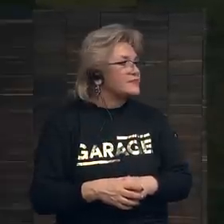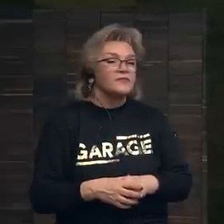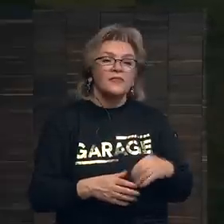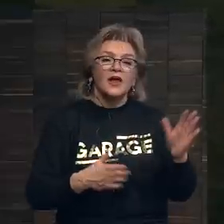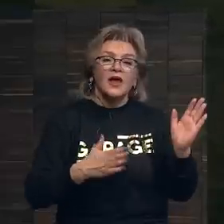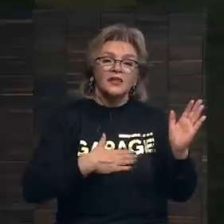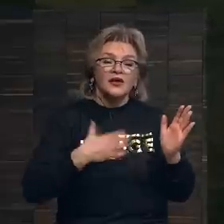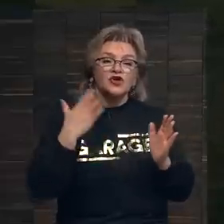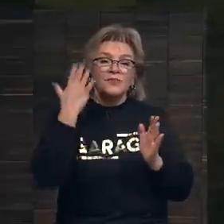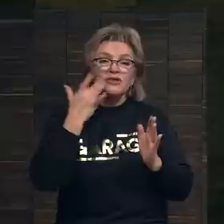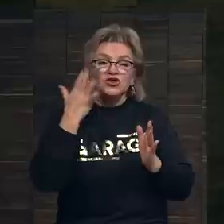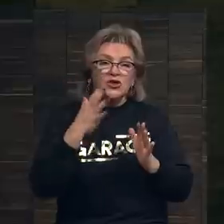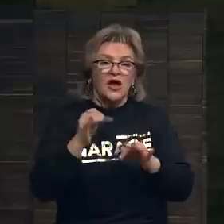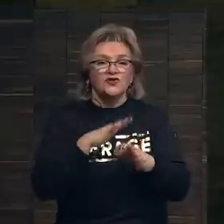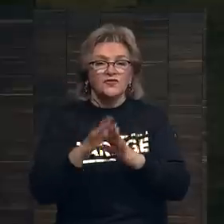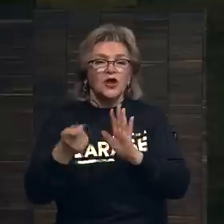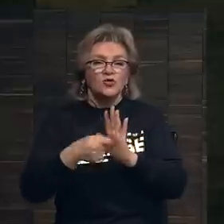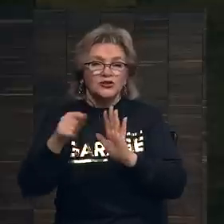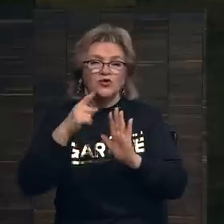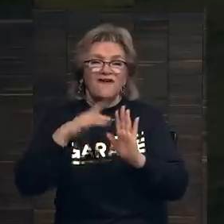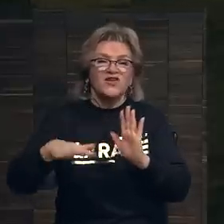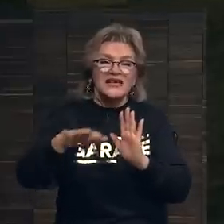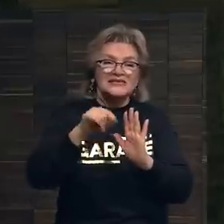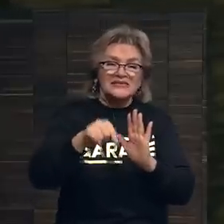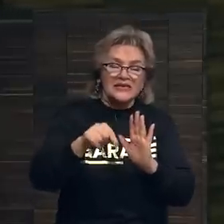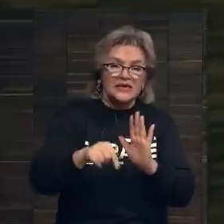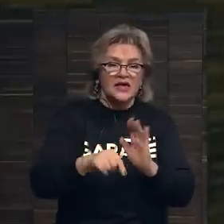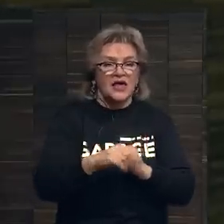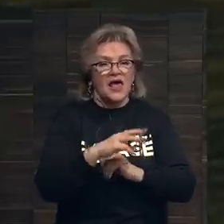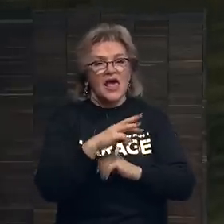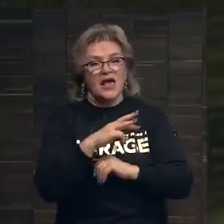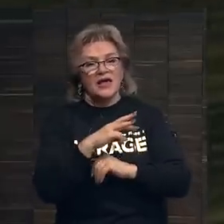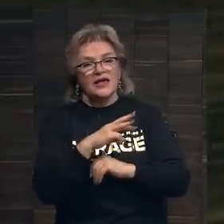Наша мечта осуществлять аукционы в России, и мы в